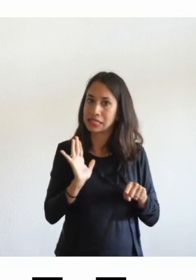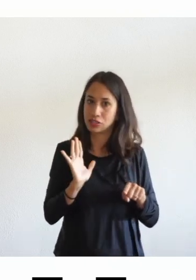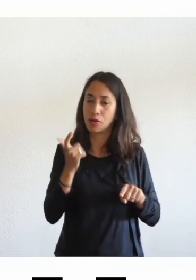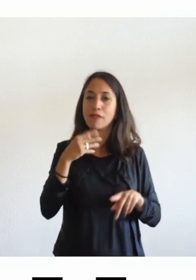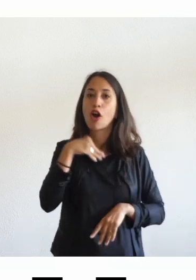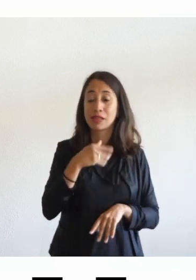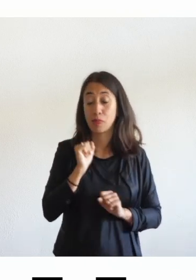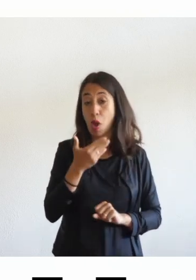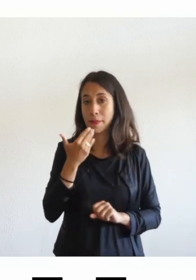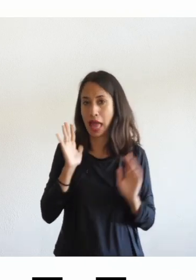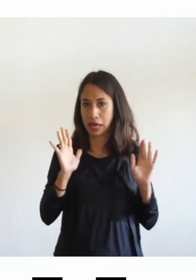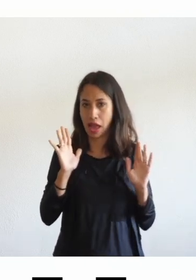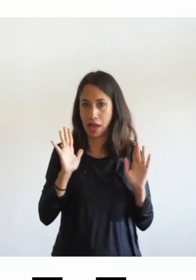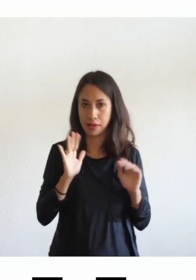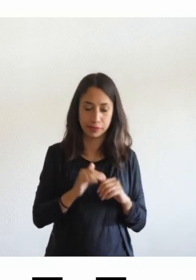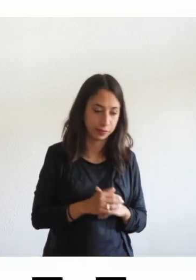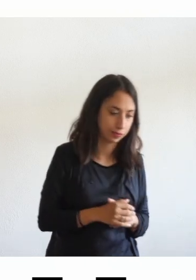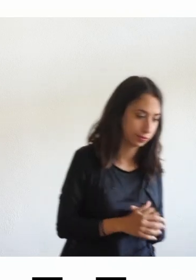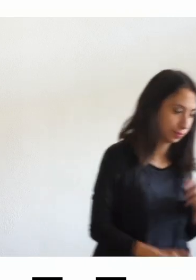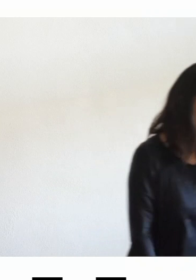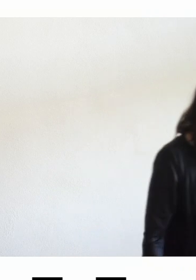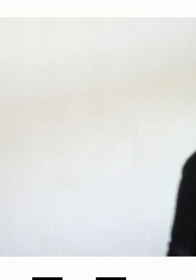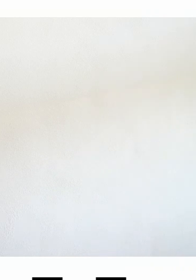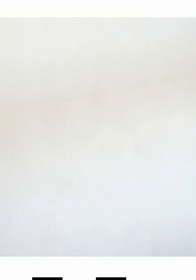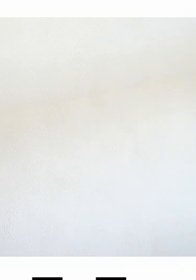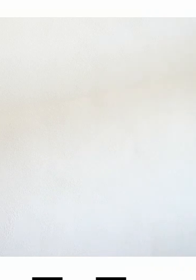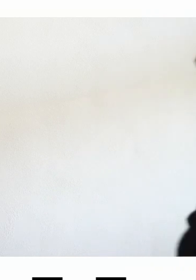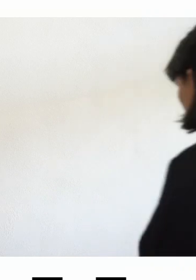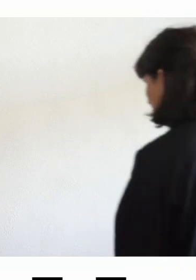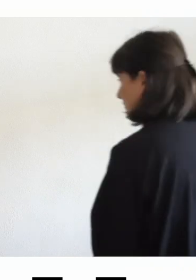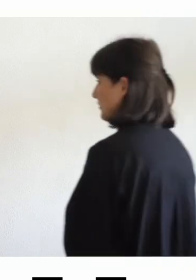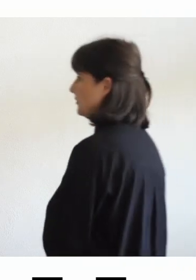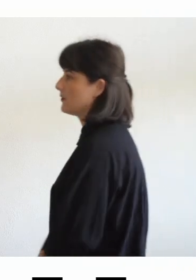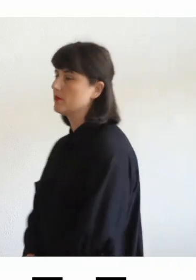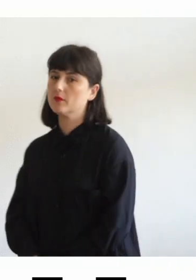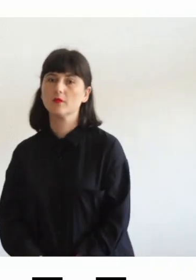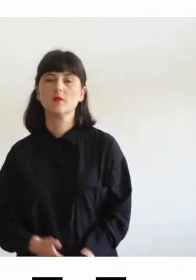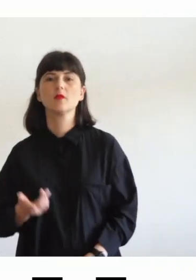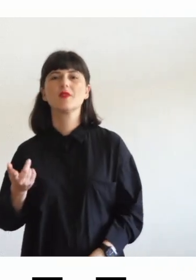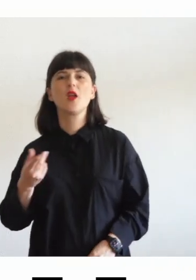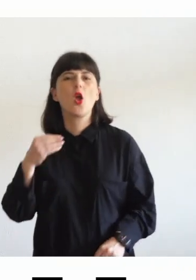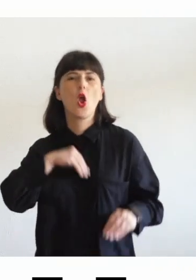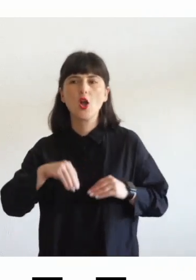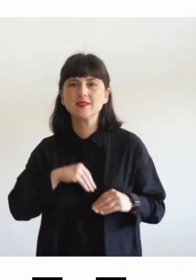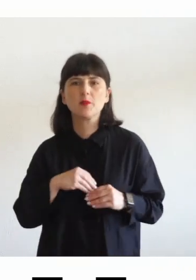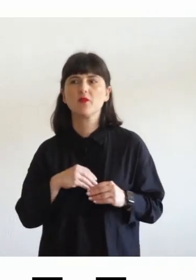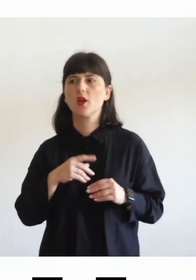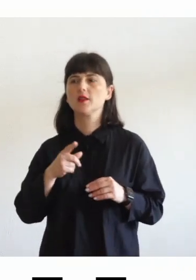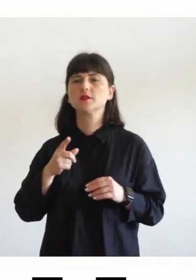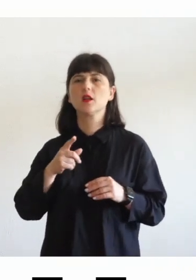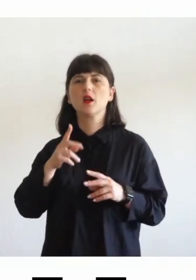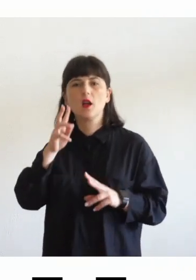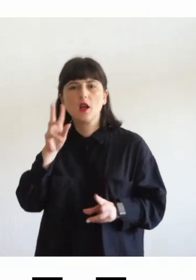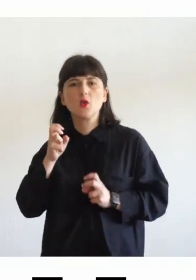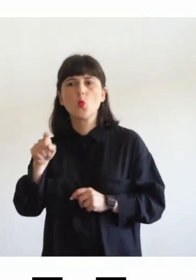consapevolezza e se questa consapevolezza riguarda i nostri figli chi dovrà costruire quello che viene